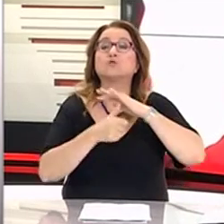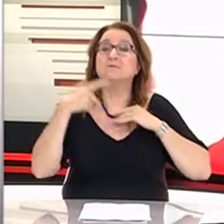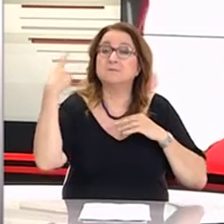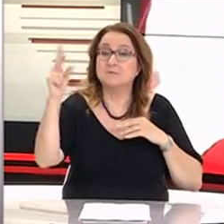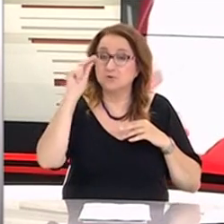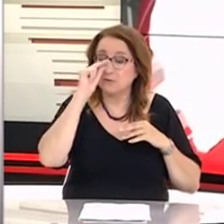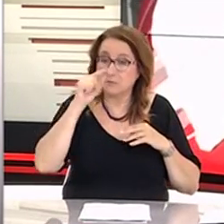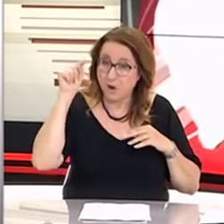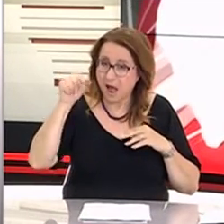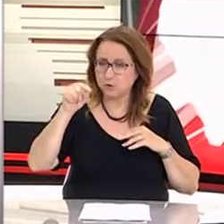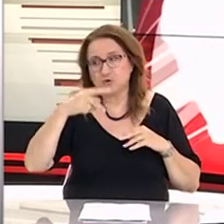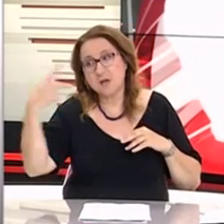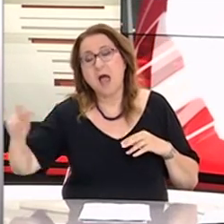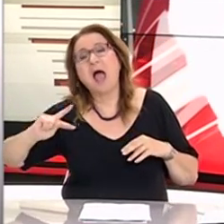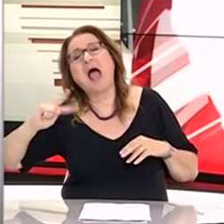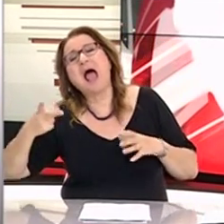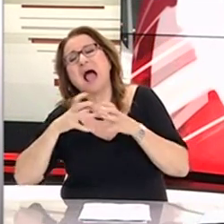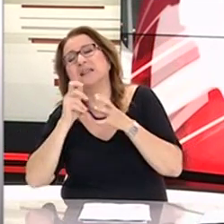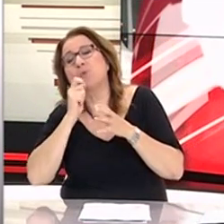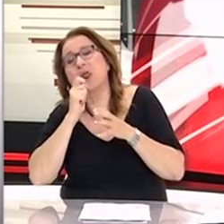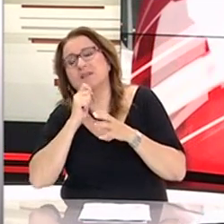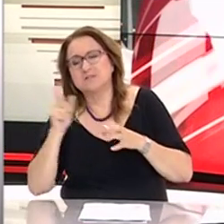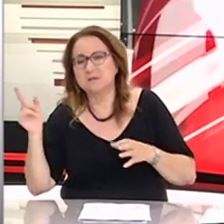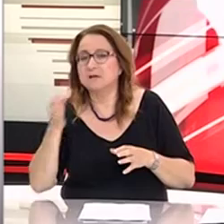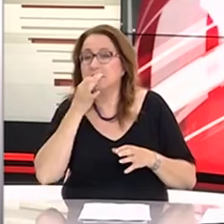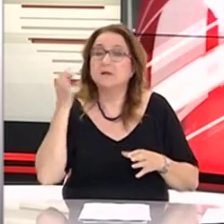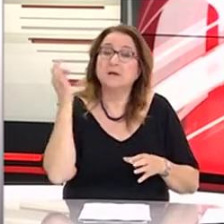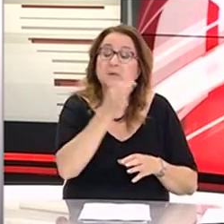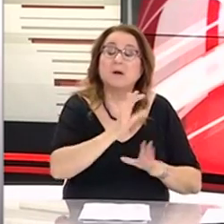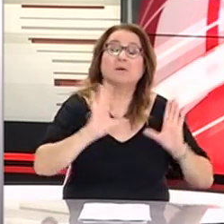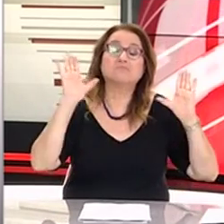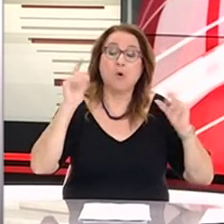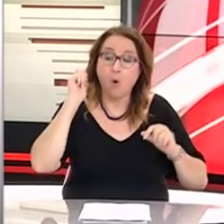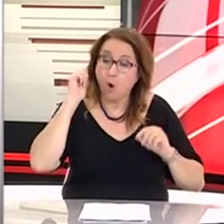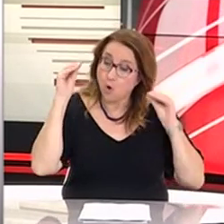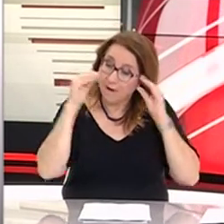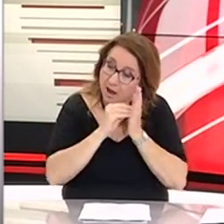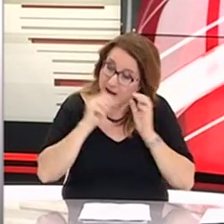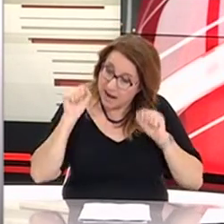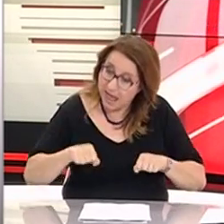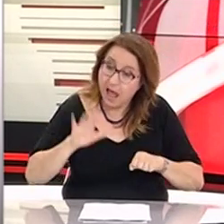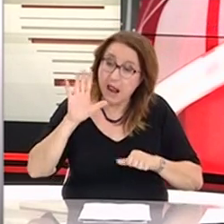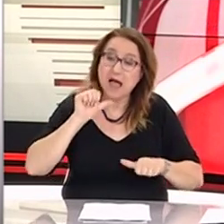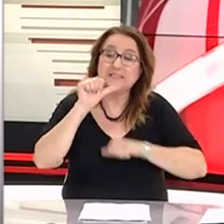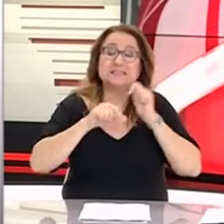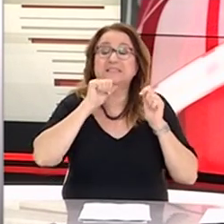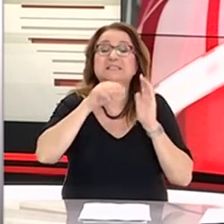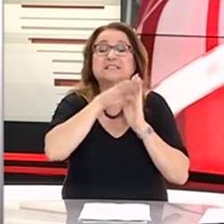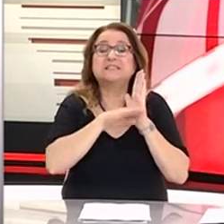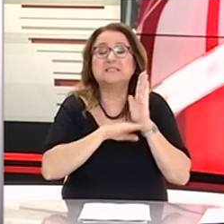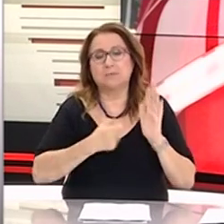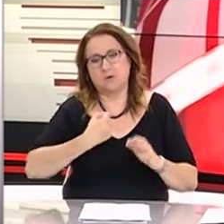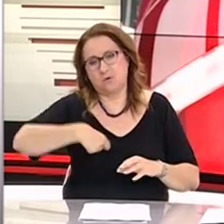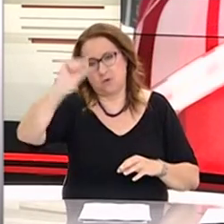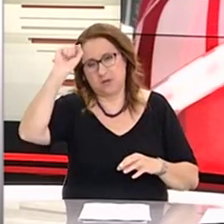ζήτησε από τον Ζάεφ να επιδιώξει λύση στο θέμα του ονόματος, η οποία δεν θα επιφέρει συνταγματικές αλλαγές. Ζάεφ, ακόμη επέκλεινε τον Πρωθυπουργό της χώρας για τους φυρισμούς